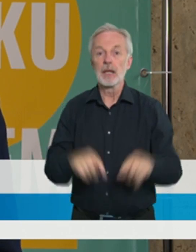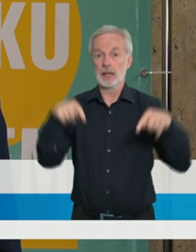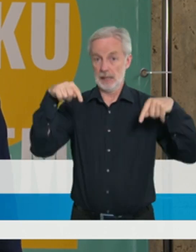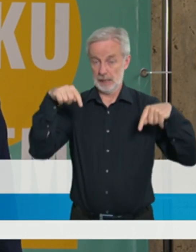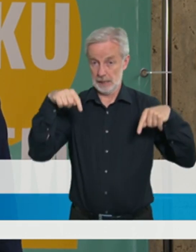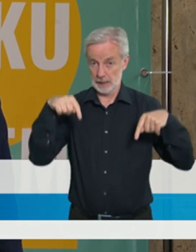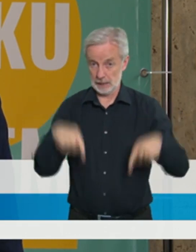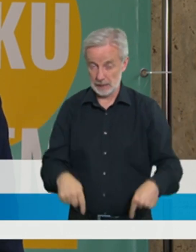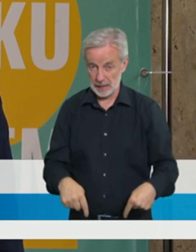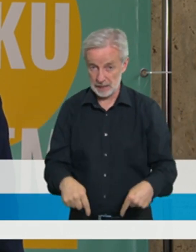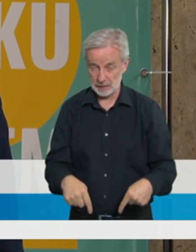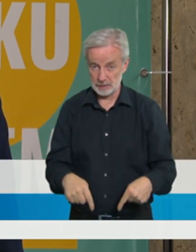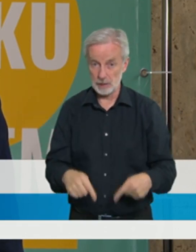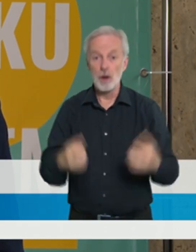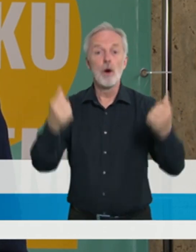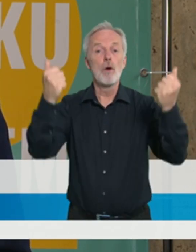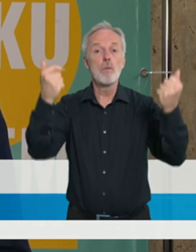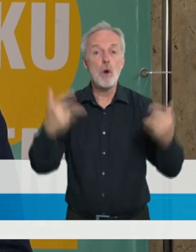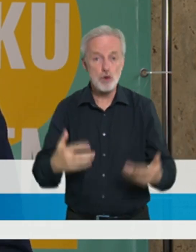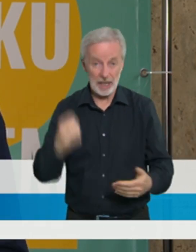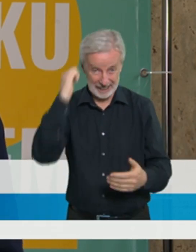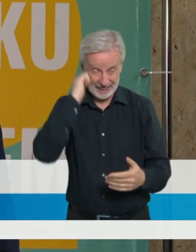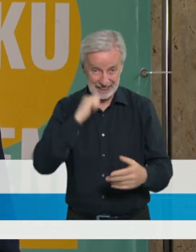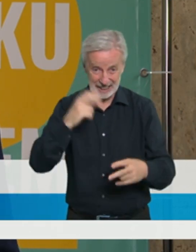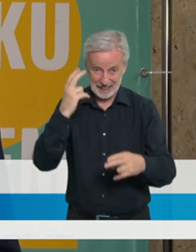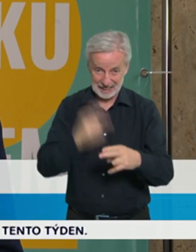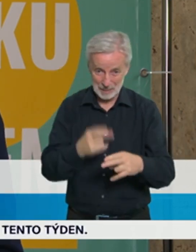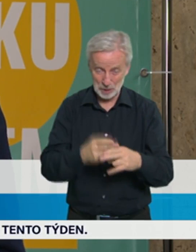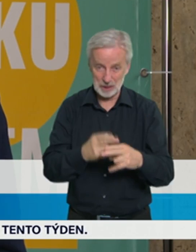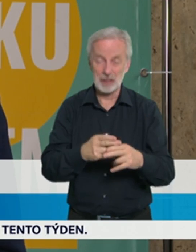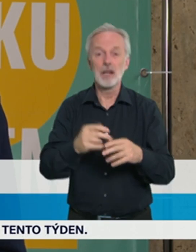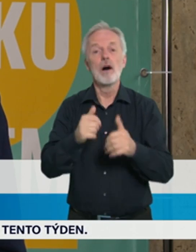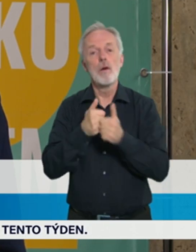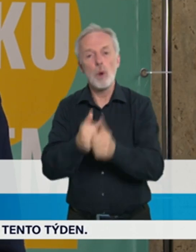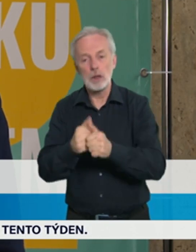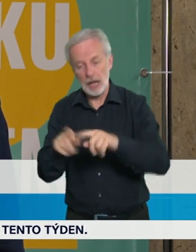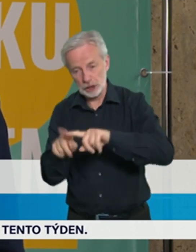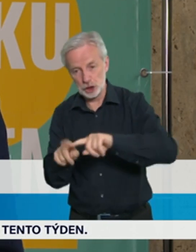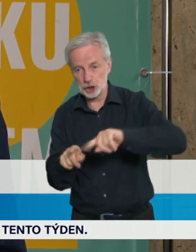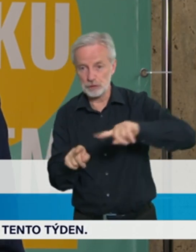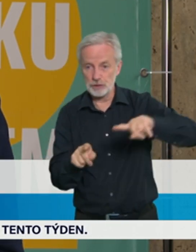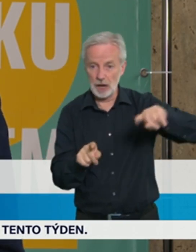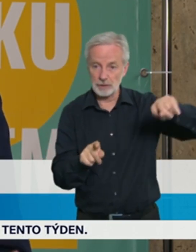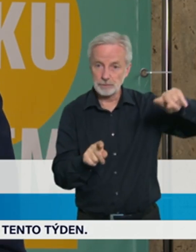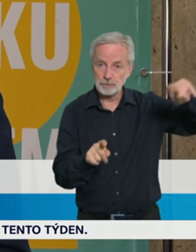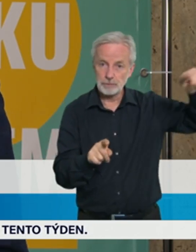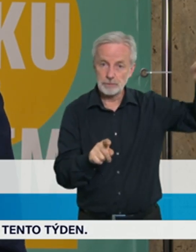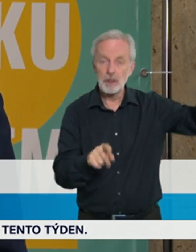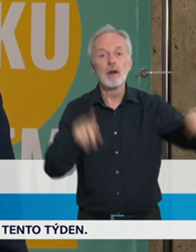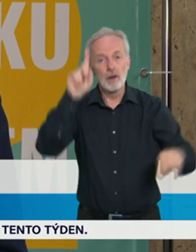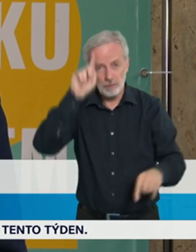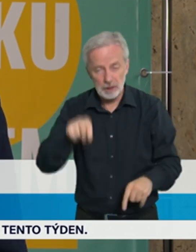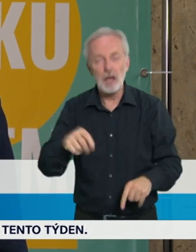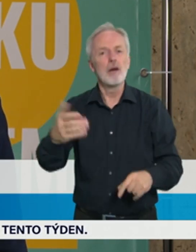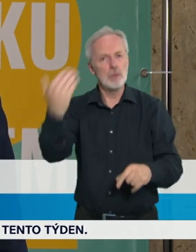pohybujeme na té realistické křivce. Víte, že jsme měli několik scénářů, v zásadě